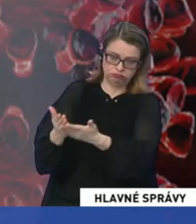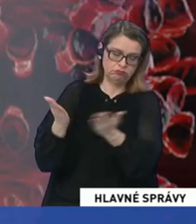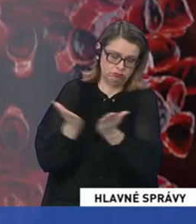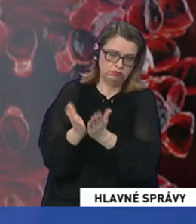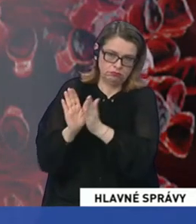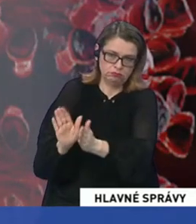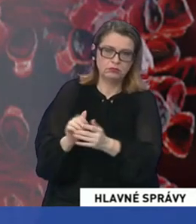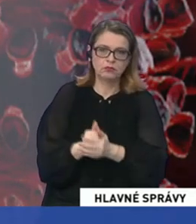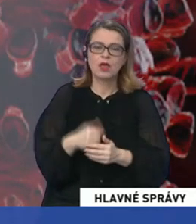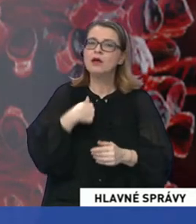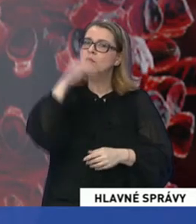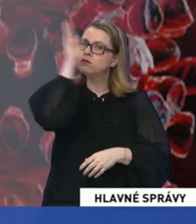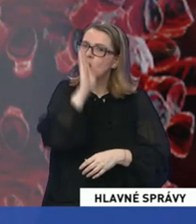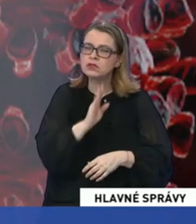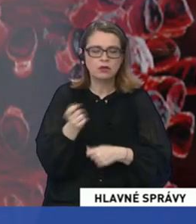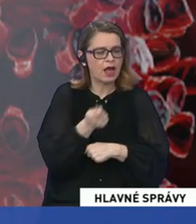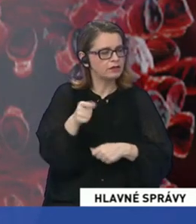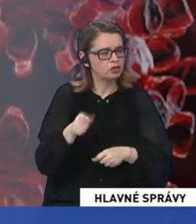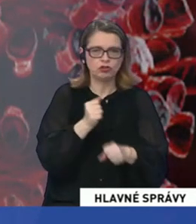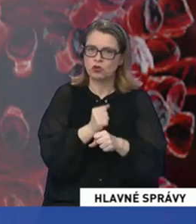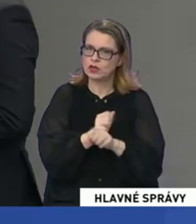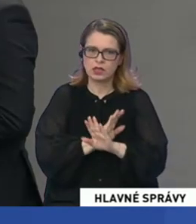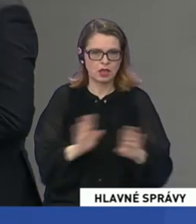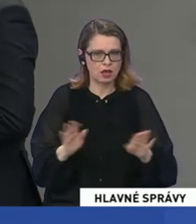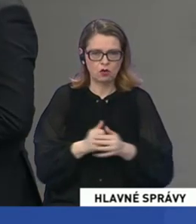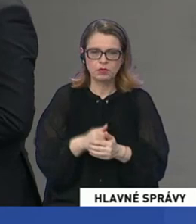tak to vykonávajú, ale profesionálne hasiči nevykonávajú takú dezinfekciu.